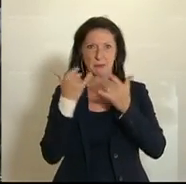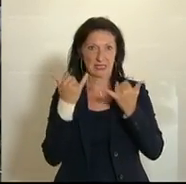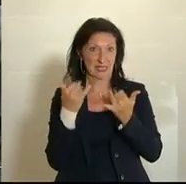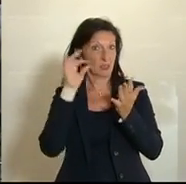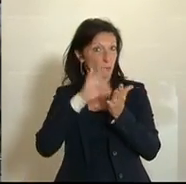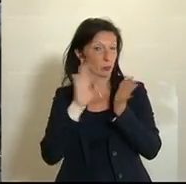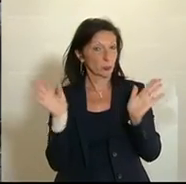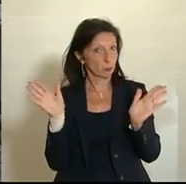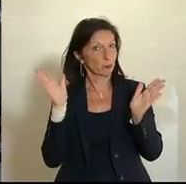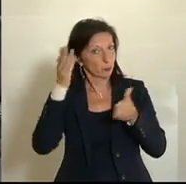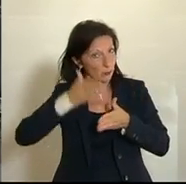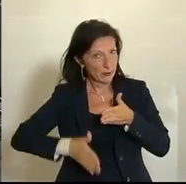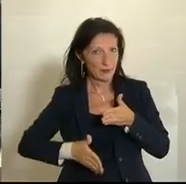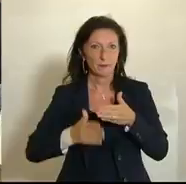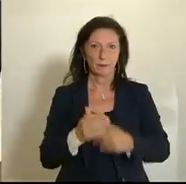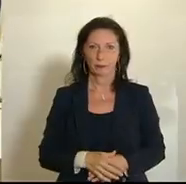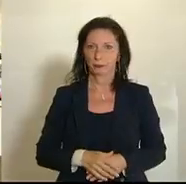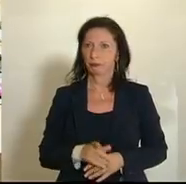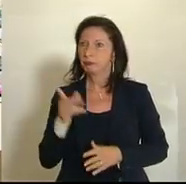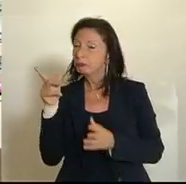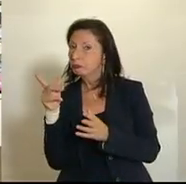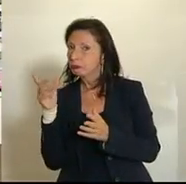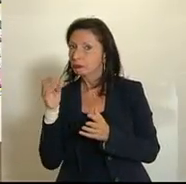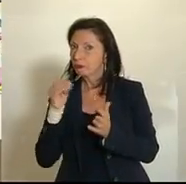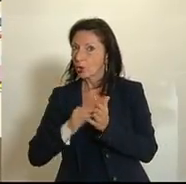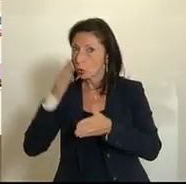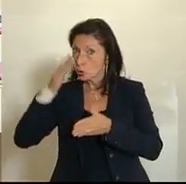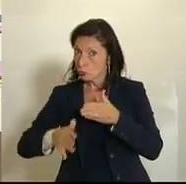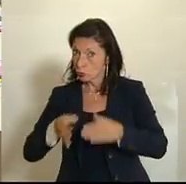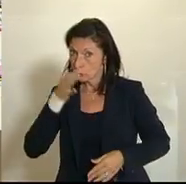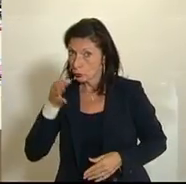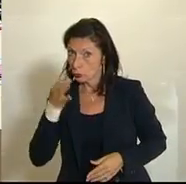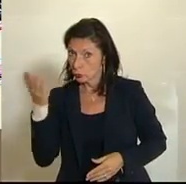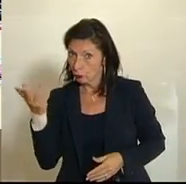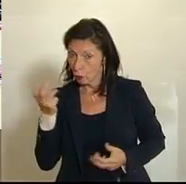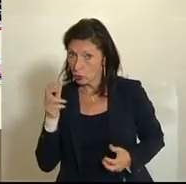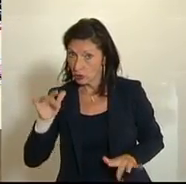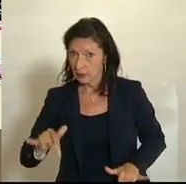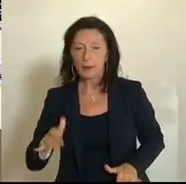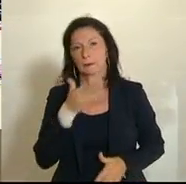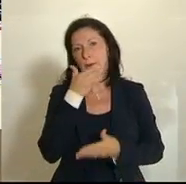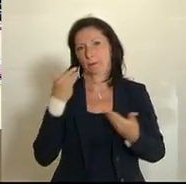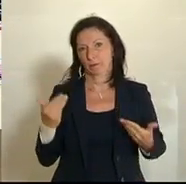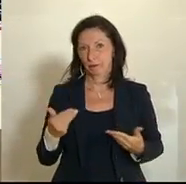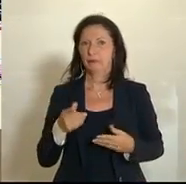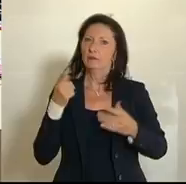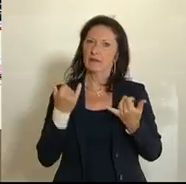der ultranationalistisch-faschistischen Veranstaltung in Bleiburg-Plieberg in Kärnten.